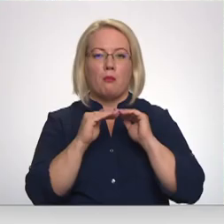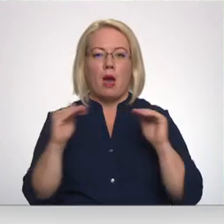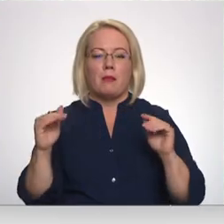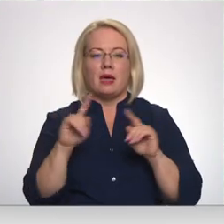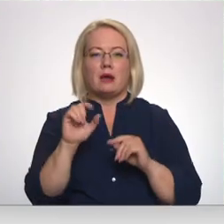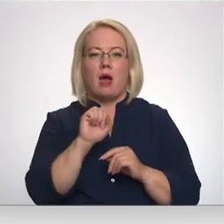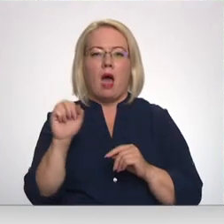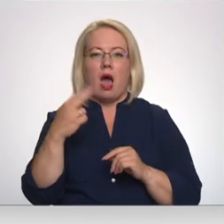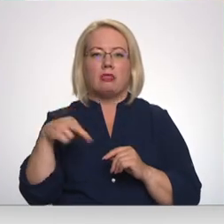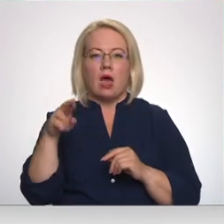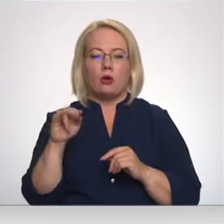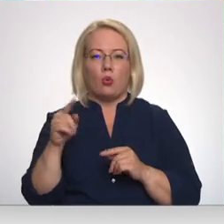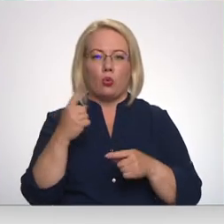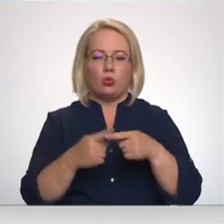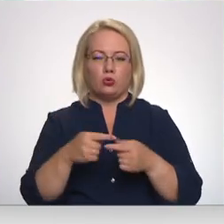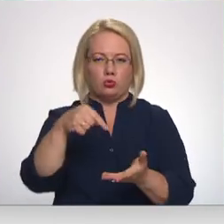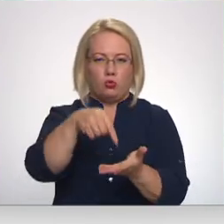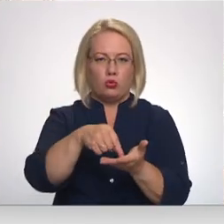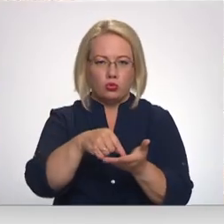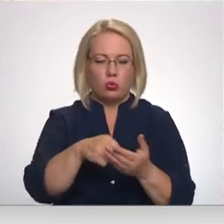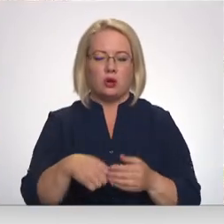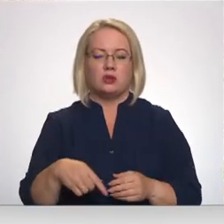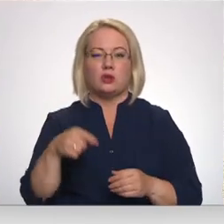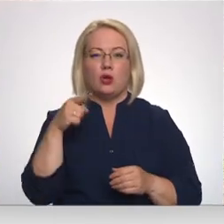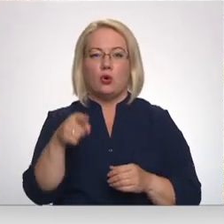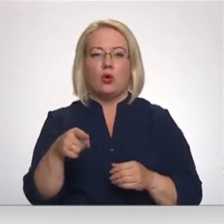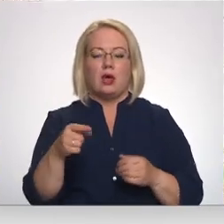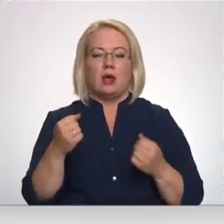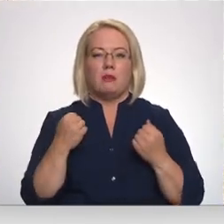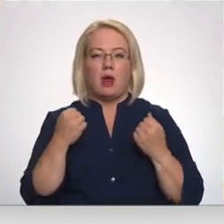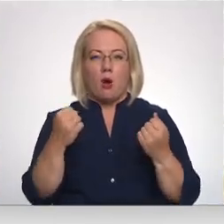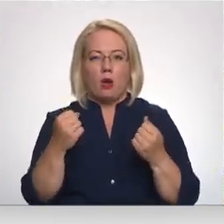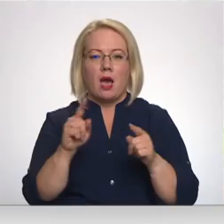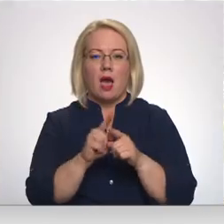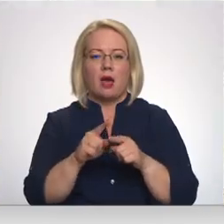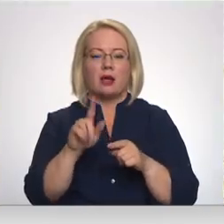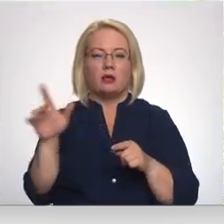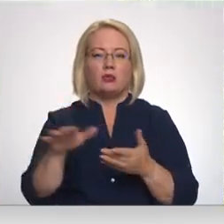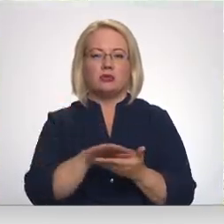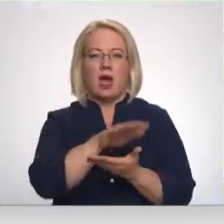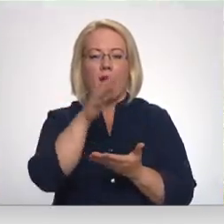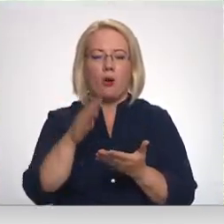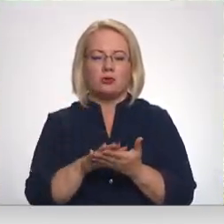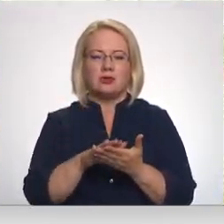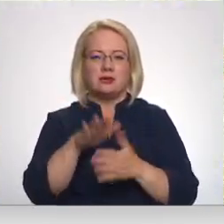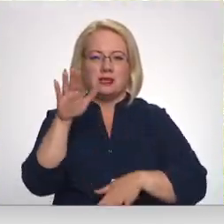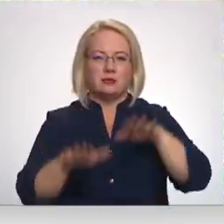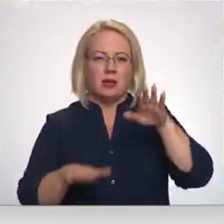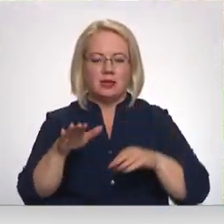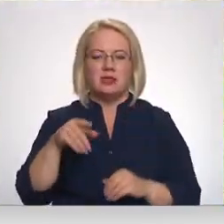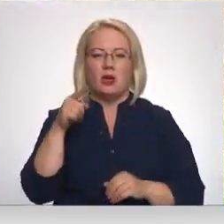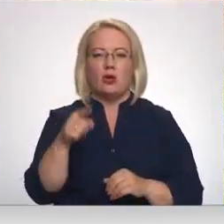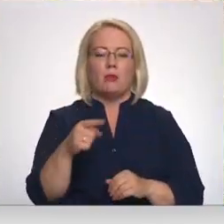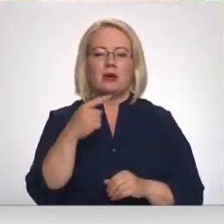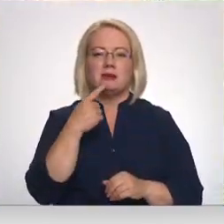āderu krustpunktos. Tur ir harvestais braukājas krustu šķērsts un viņš tās kaudītas ir arī izmīcījis pārbraucas pāri. Mums tur bija sarkanie